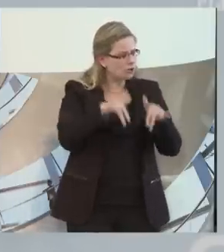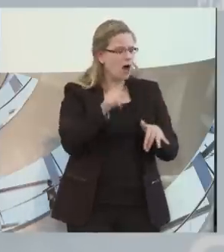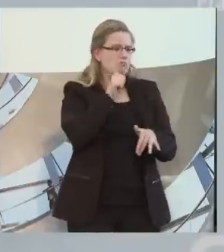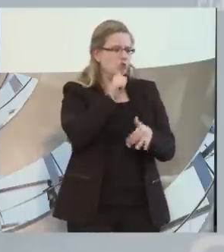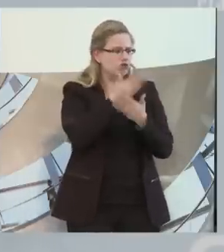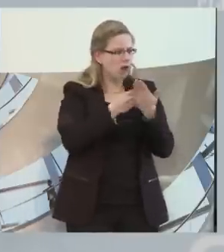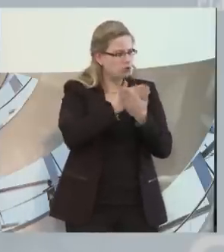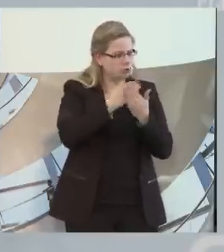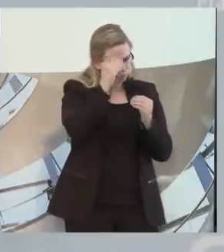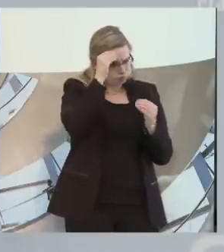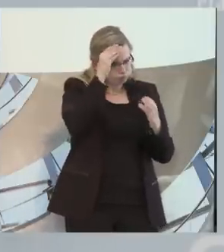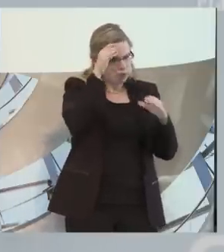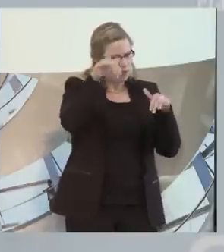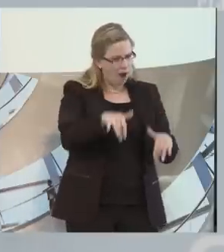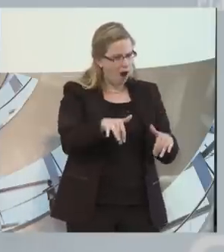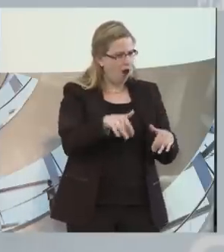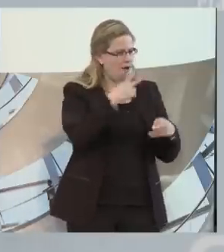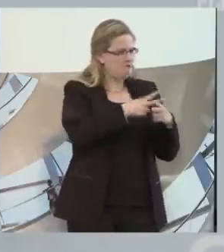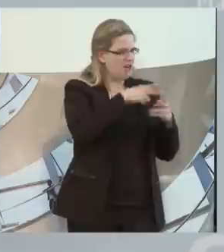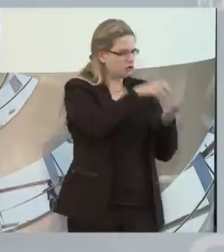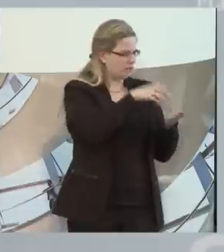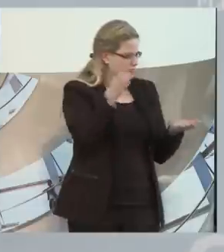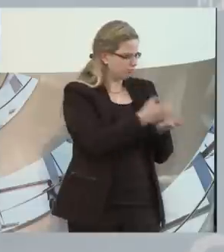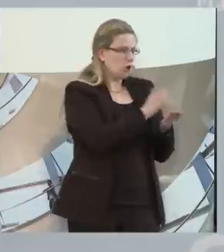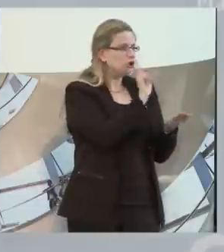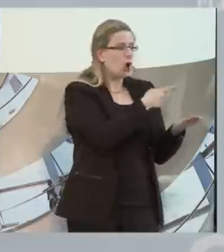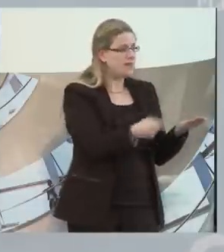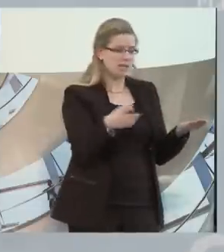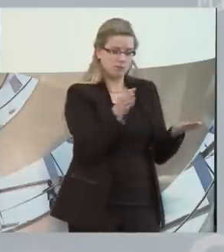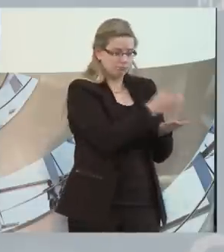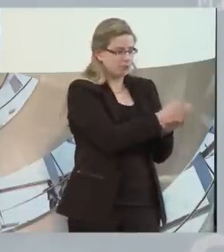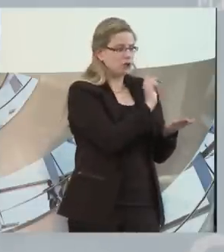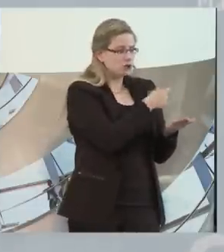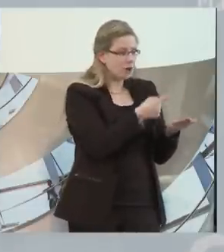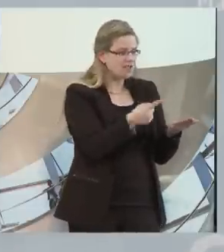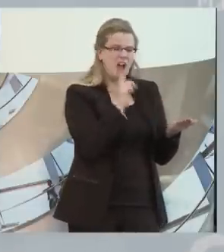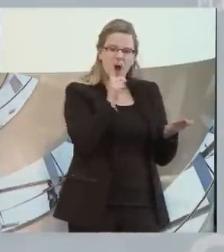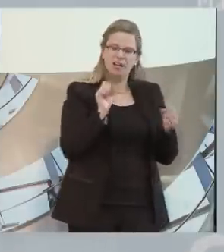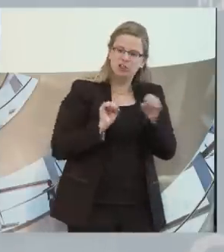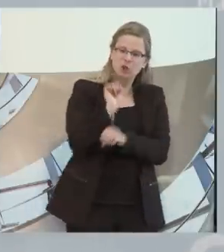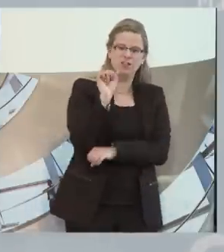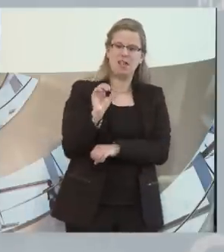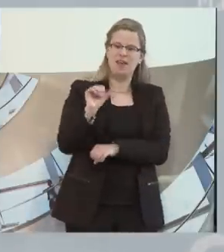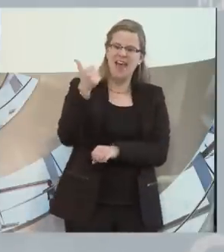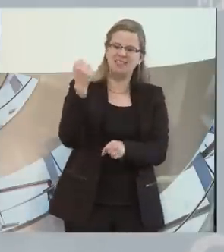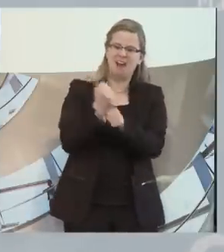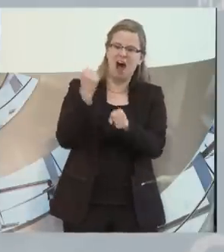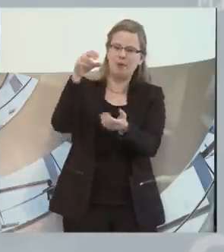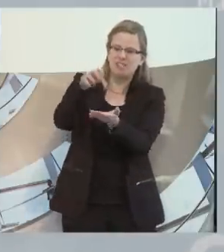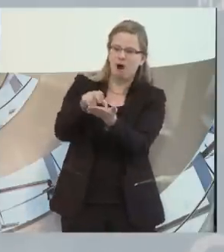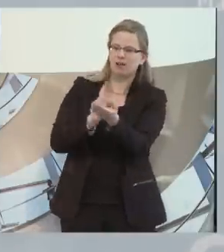gar nicht in einer Werkstatt für Behinderte vorgesehen sind und trotzdem auf dem ersten Arbeitsmarkt